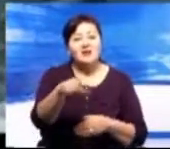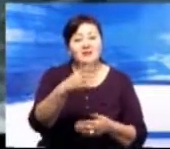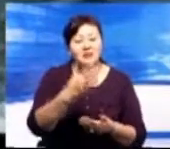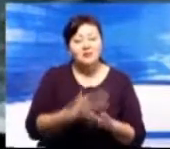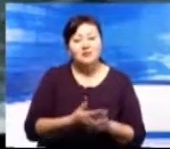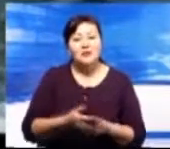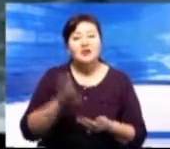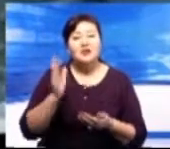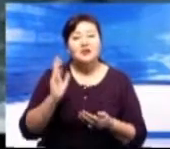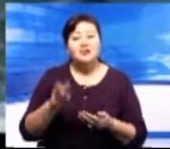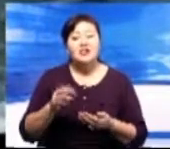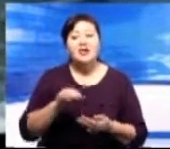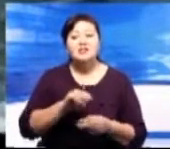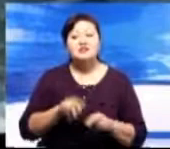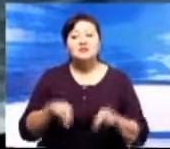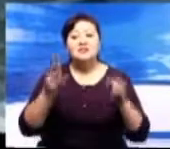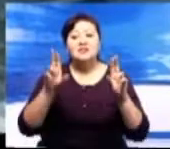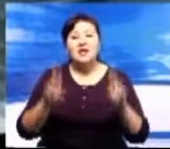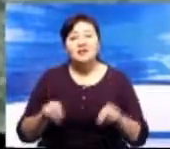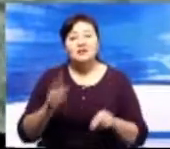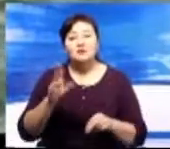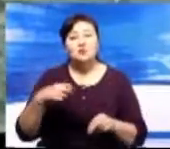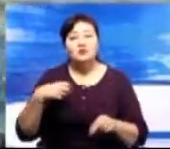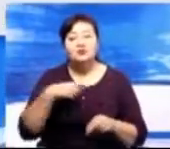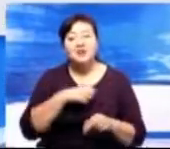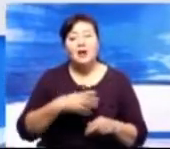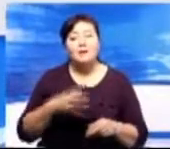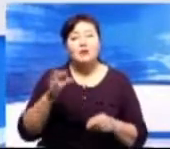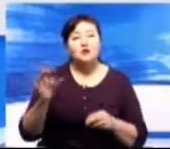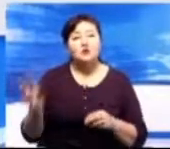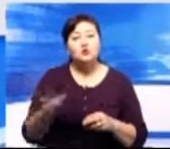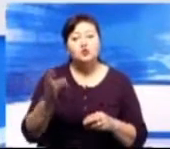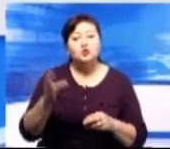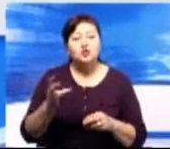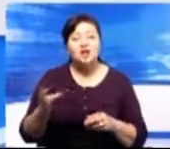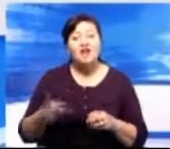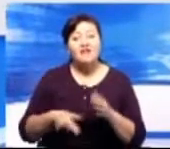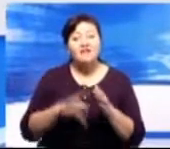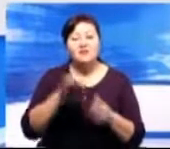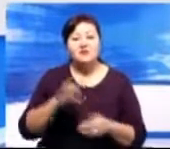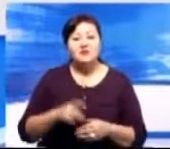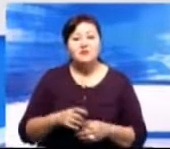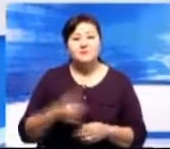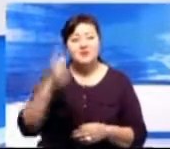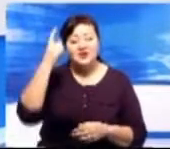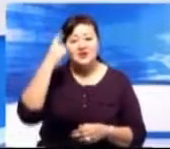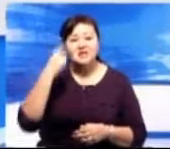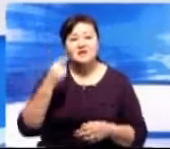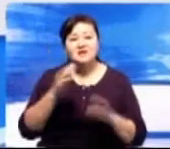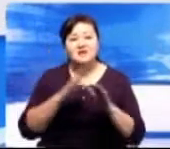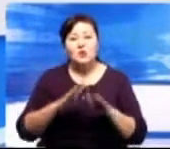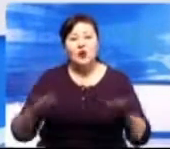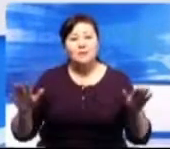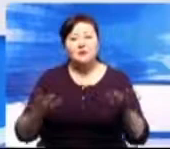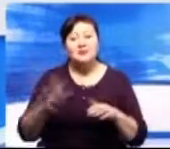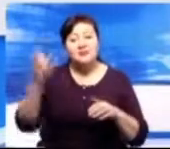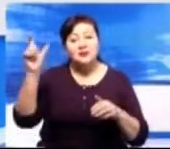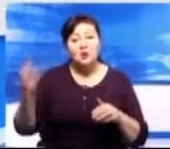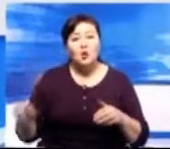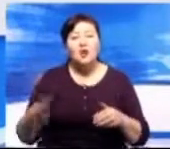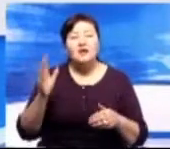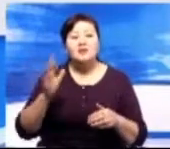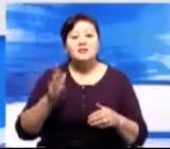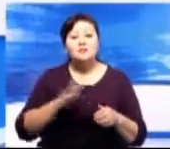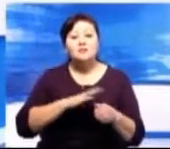оптимальный. Саулеба Игалиева, Калятку Жахметов, Семия Арнаса. Известному композитору Кадыру Досымжанову исполнилось 75